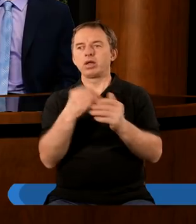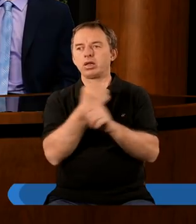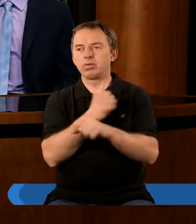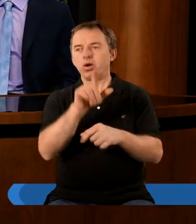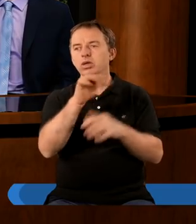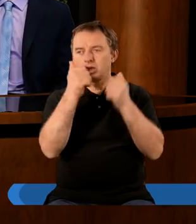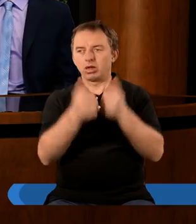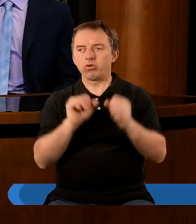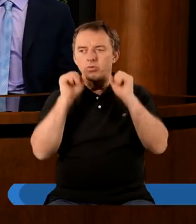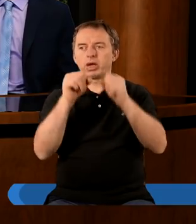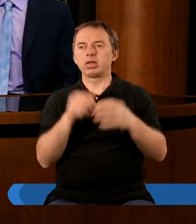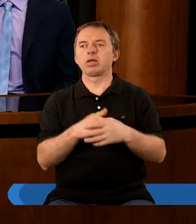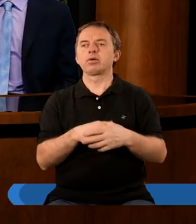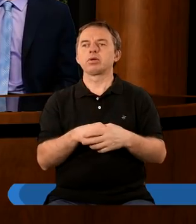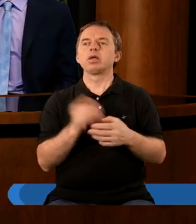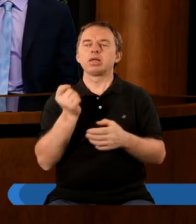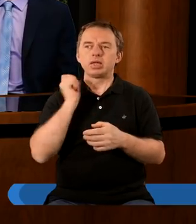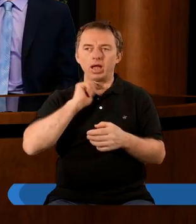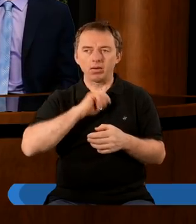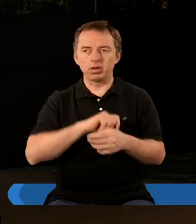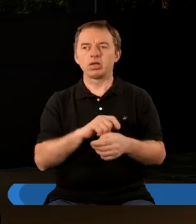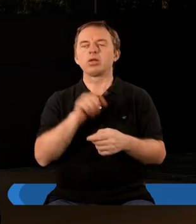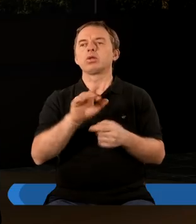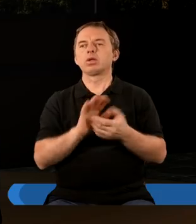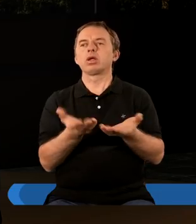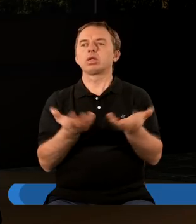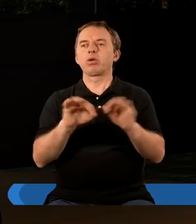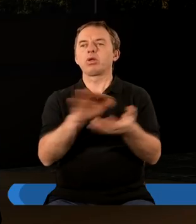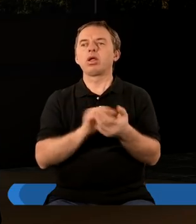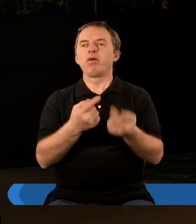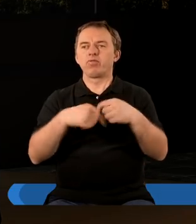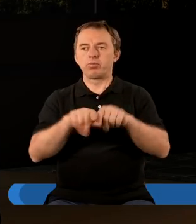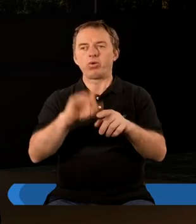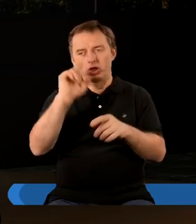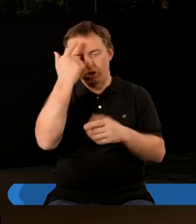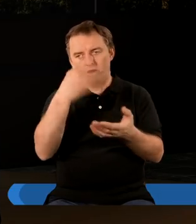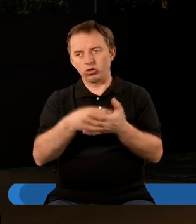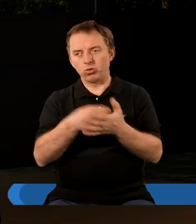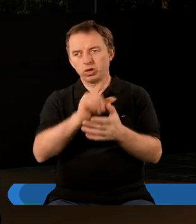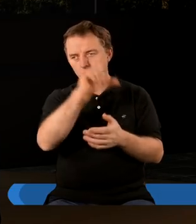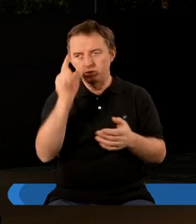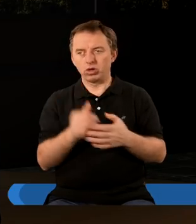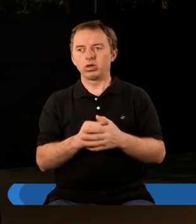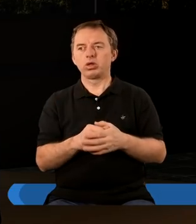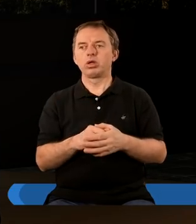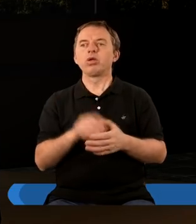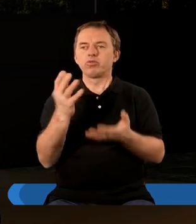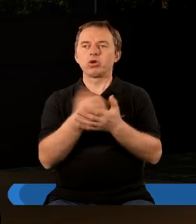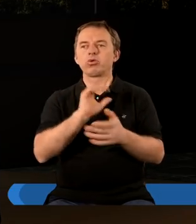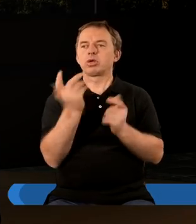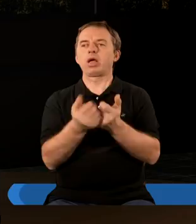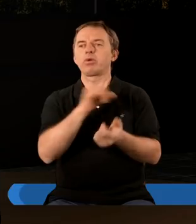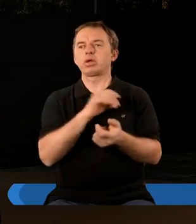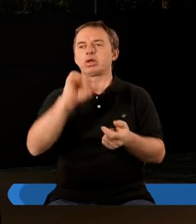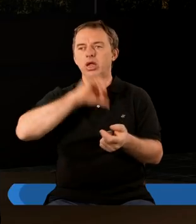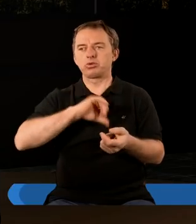On stał się barankiem, zabitym od założenia świata. On wypełnił rolę odkupienia ludzkości. Cały grzech wziął na siebie.